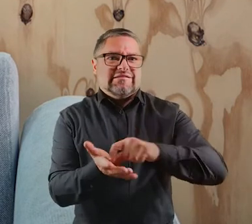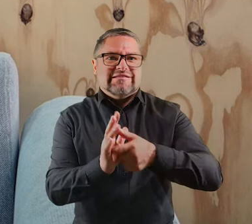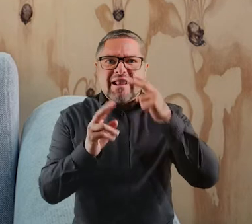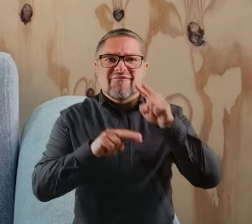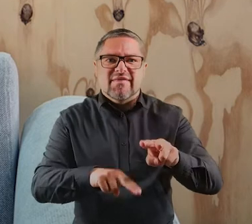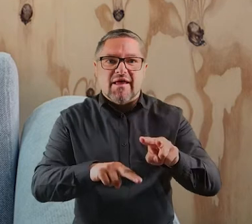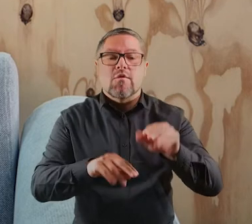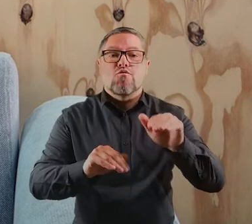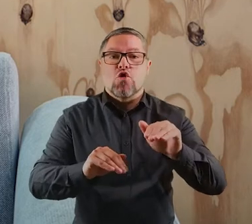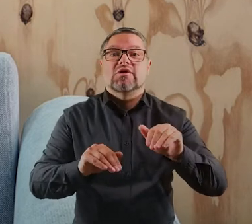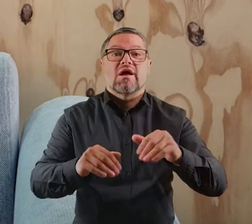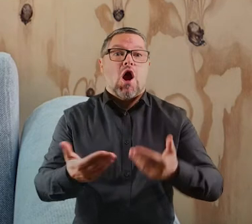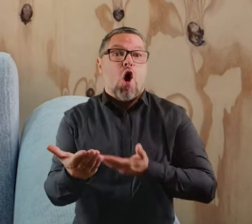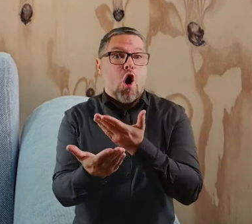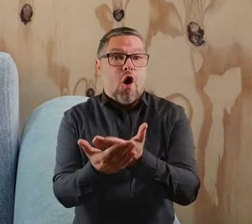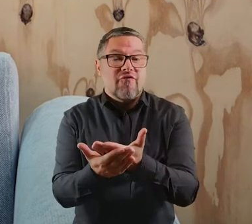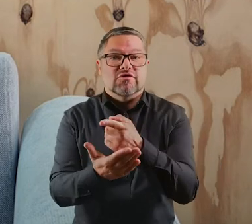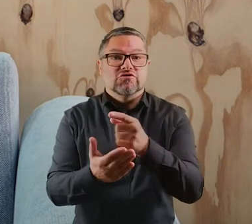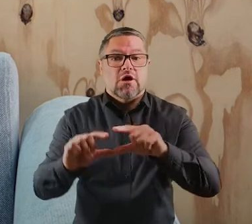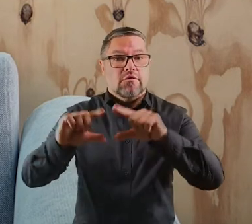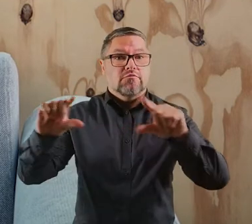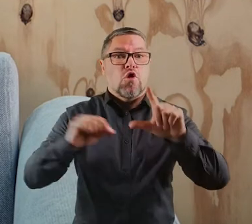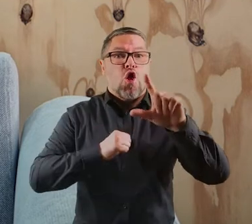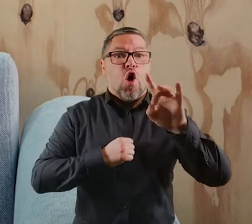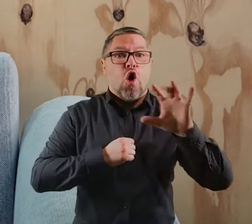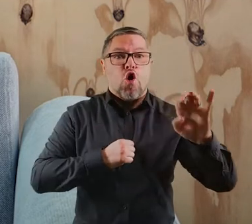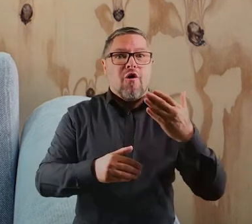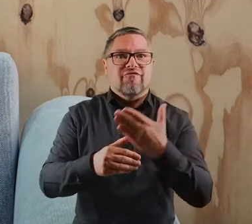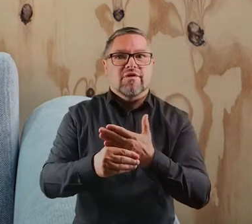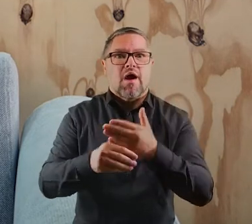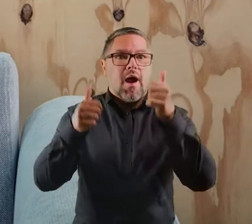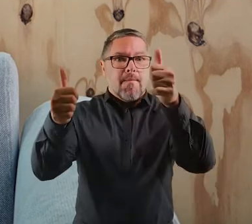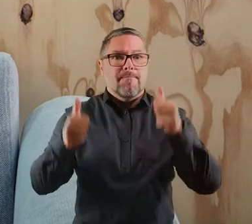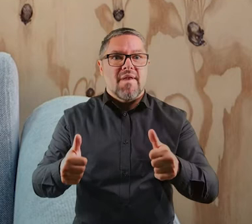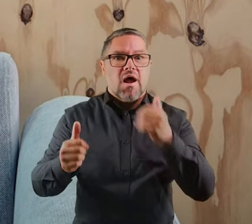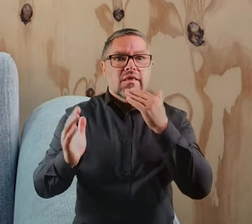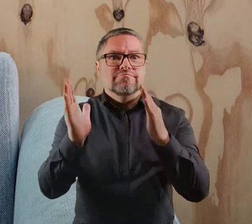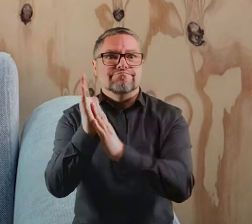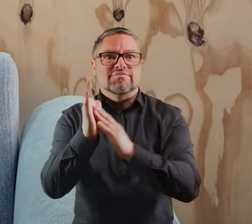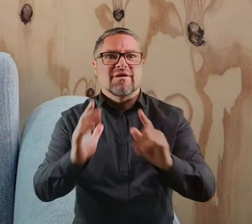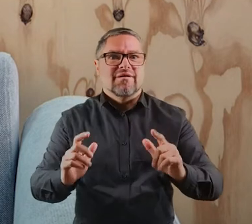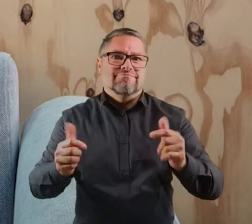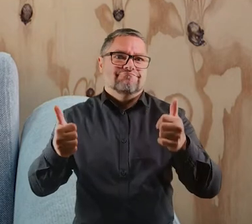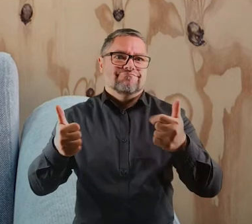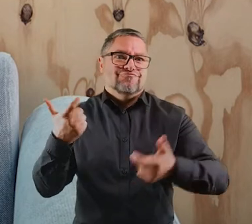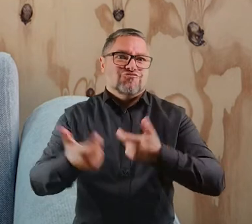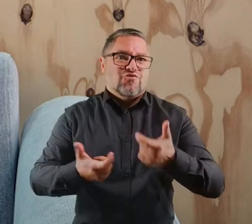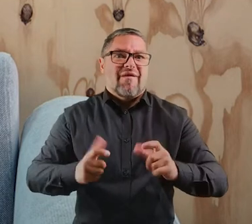zapłacić. Można też im zaoferować, że ich logo znajdzie się na plakacie wydarzenia.